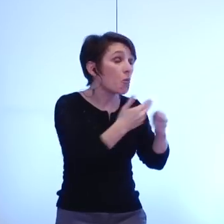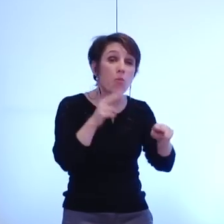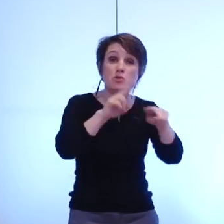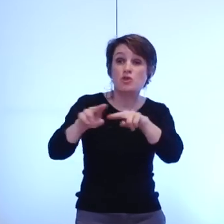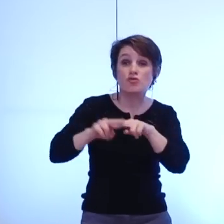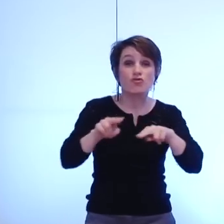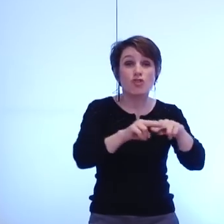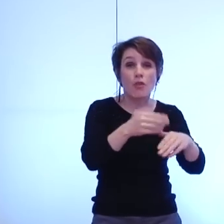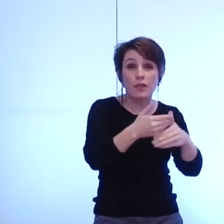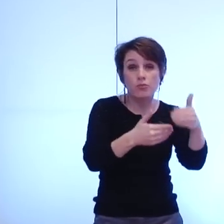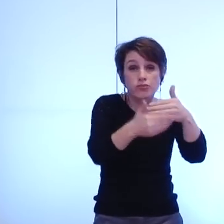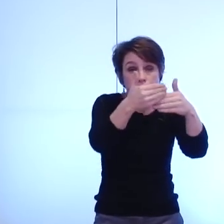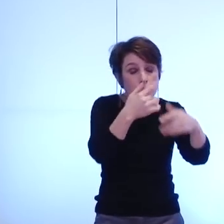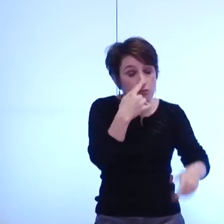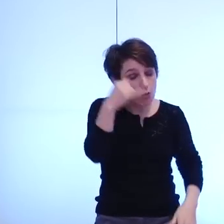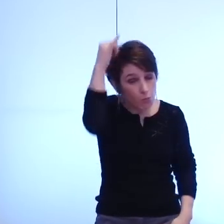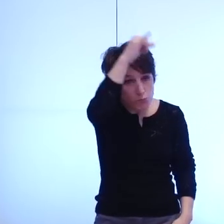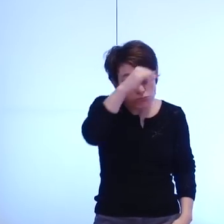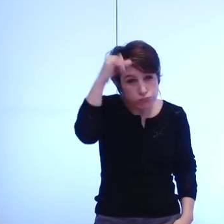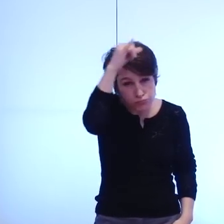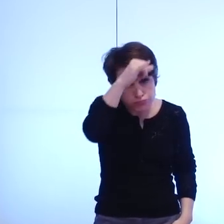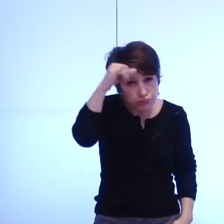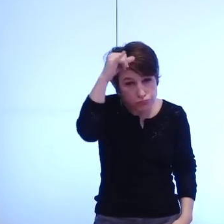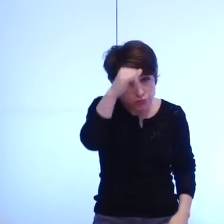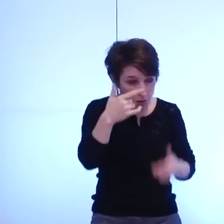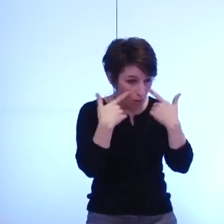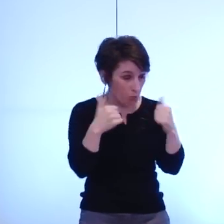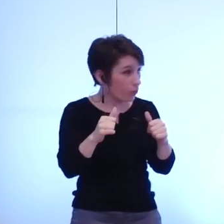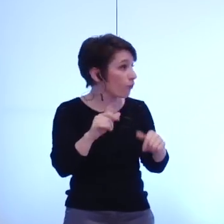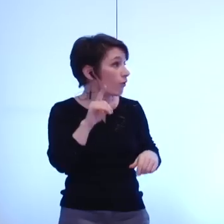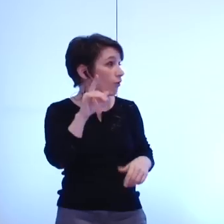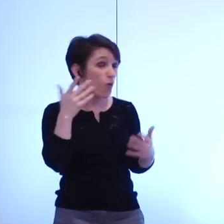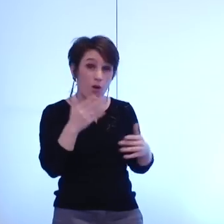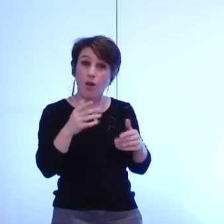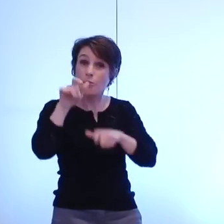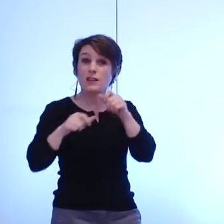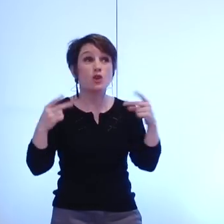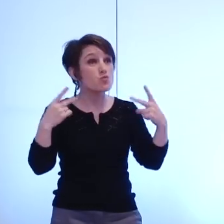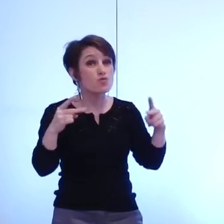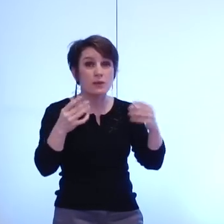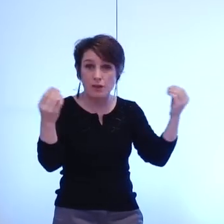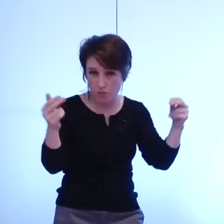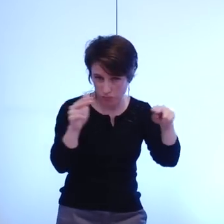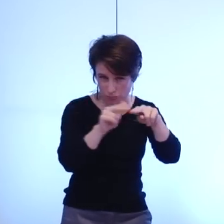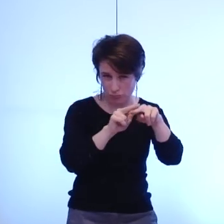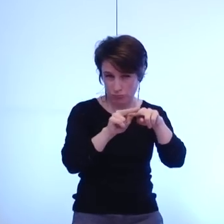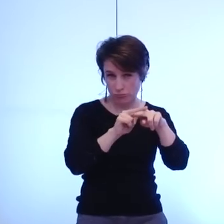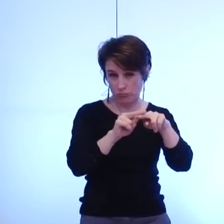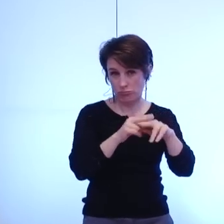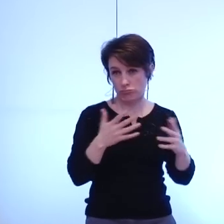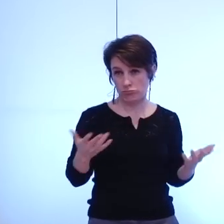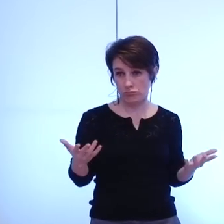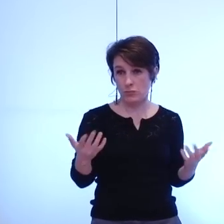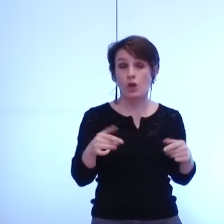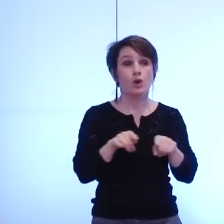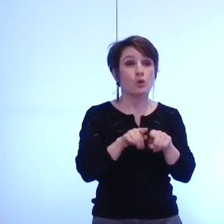ne s'y est pas complètement laissée prendre en soulignant le grand absent le public. Elle s'est aussi enquis de savoir quelles valeurs auront les